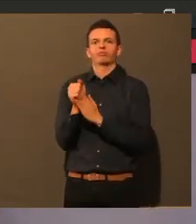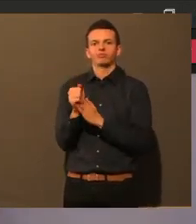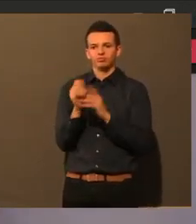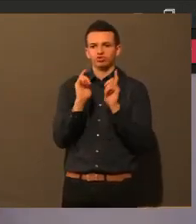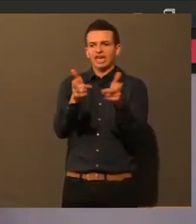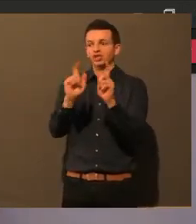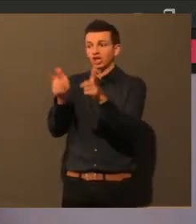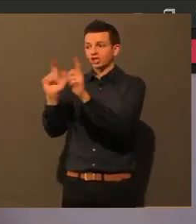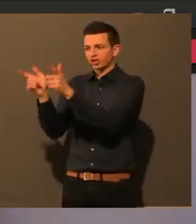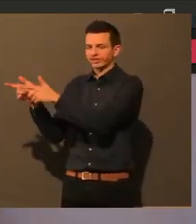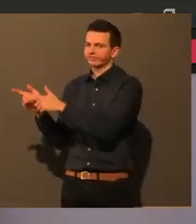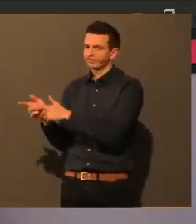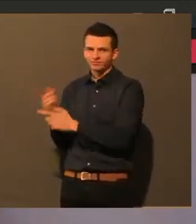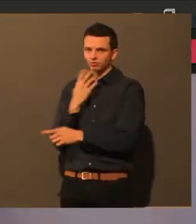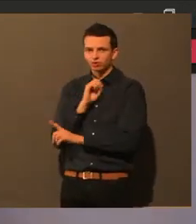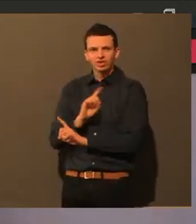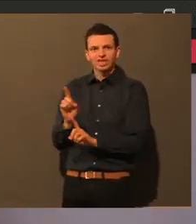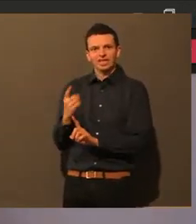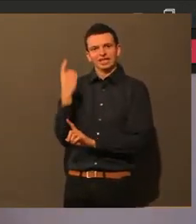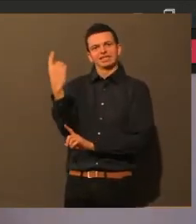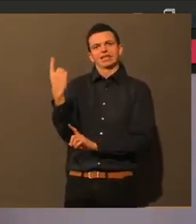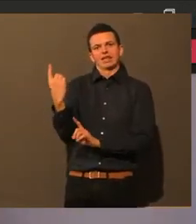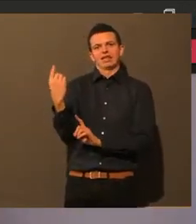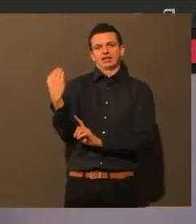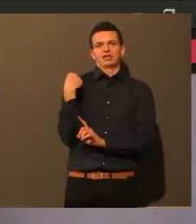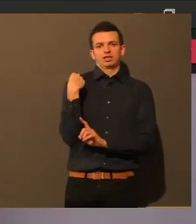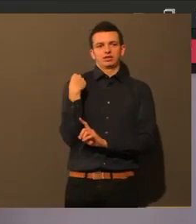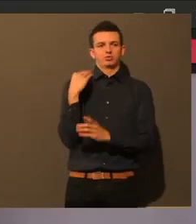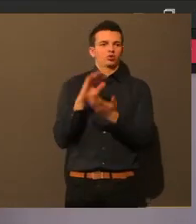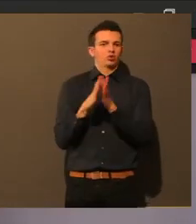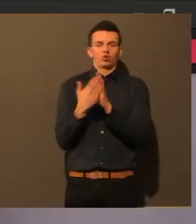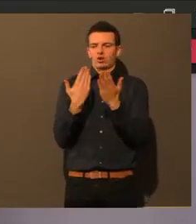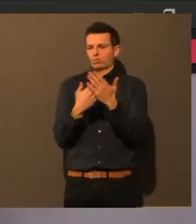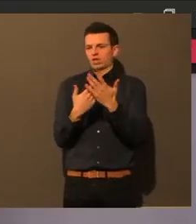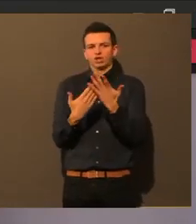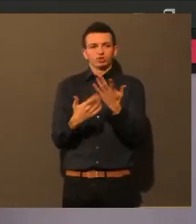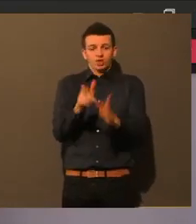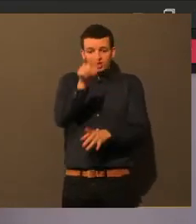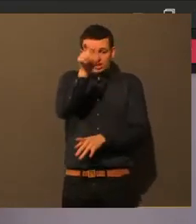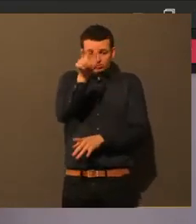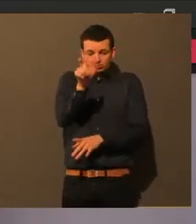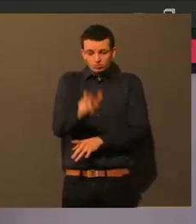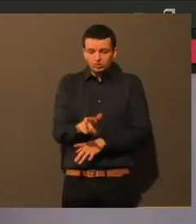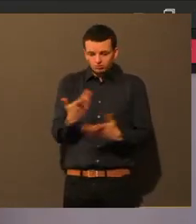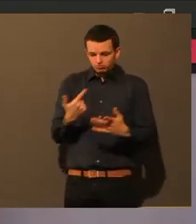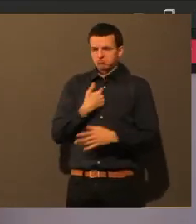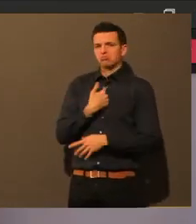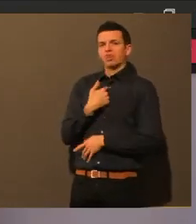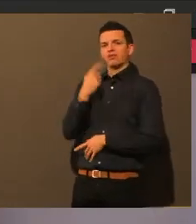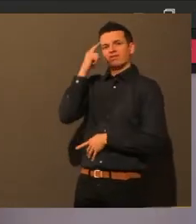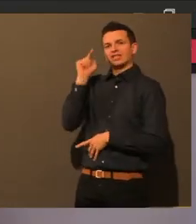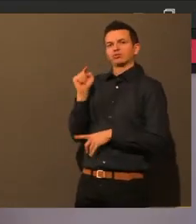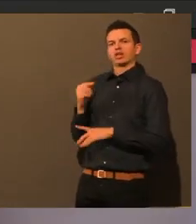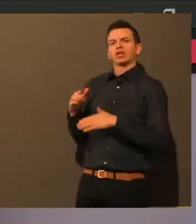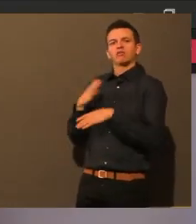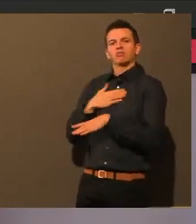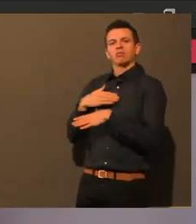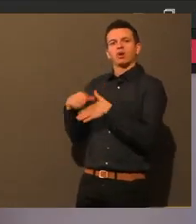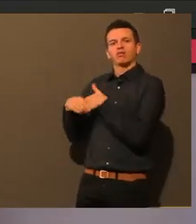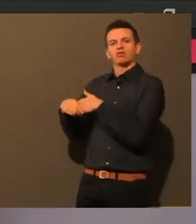Aber da, oder dass auch Freunde ihre Freunde dort anmelden, weil sie sie überraschen wollen und ihnen einfach eine Freude machen wollen und einen Gruß da lassen.